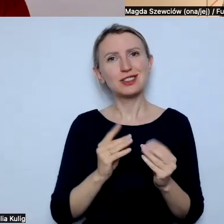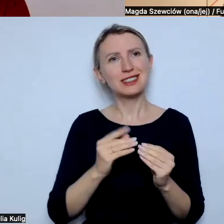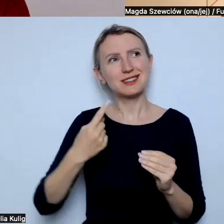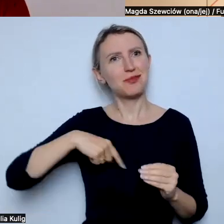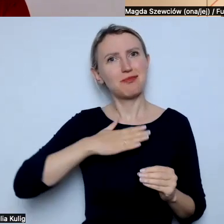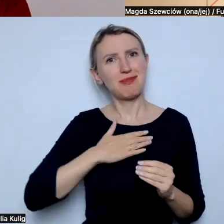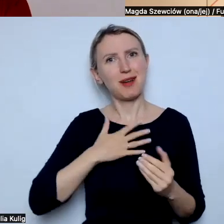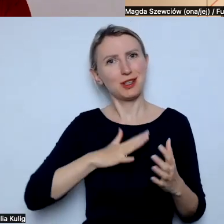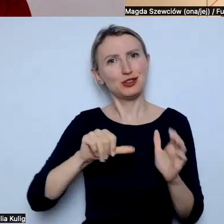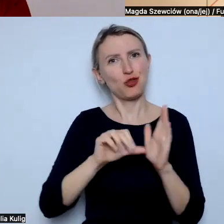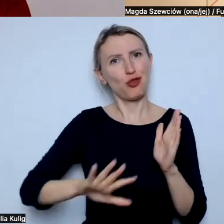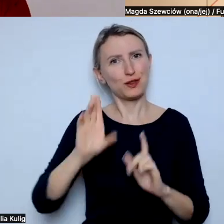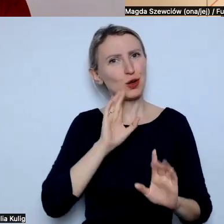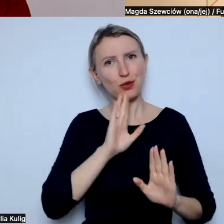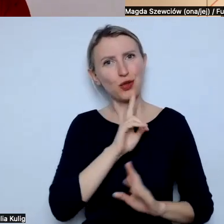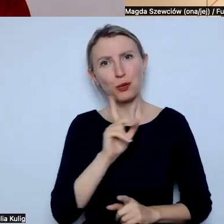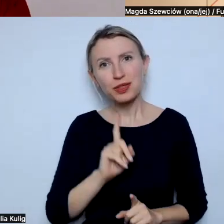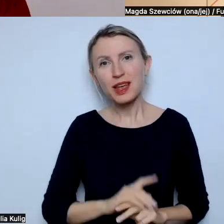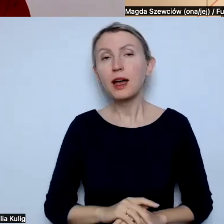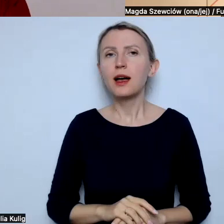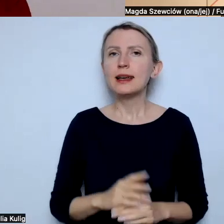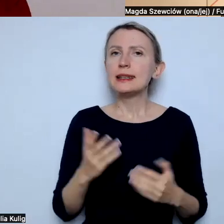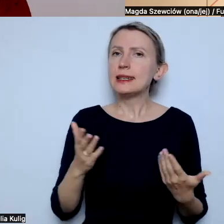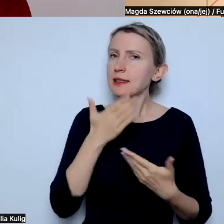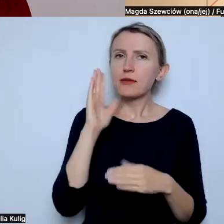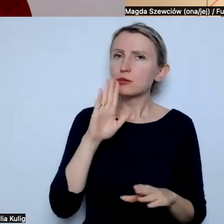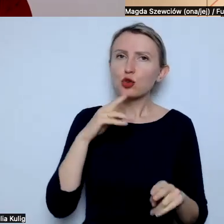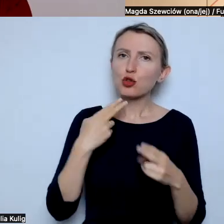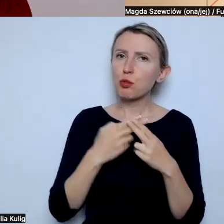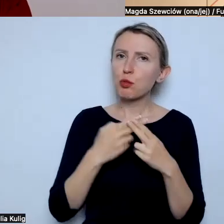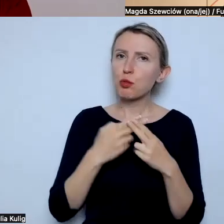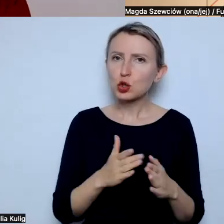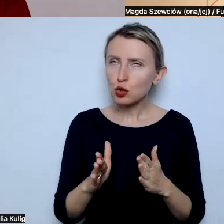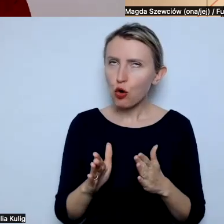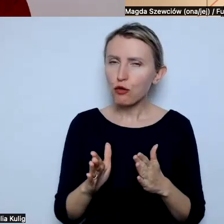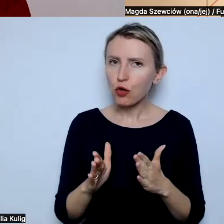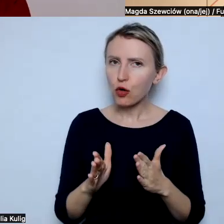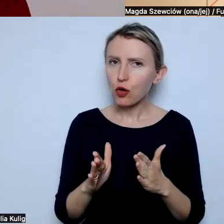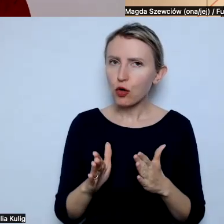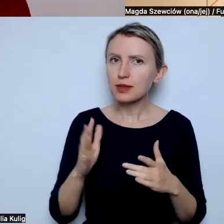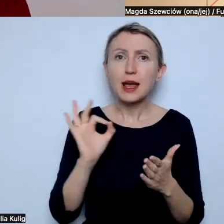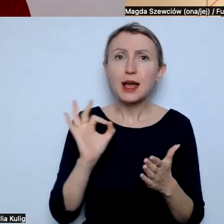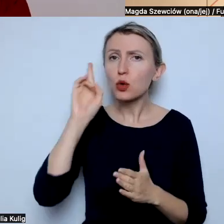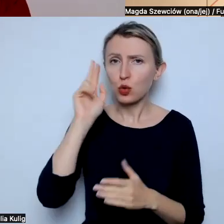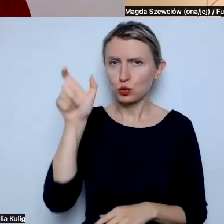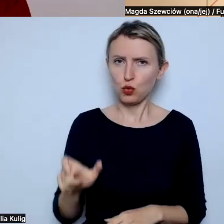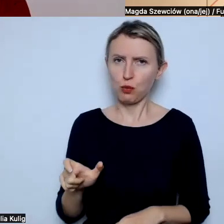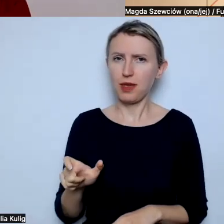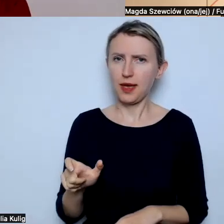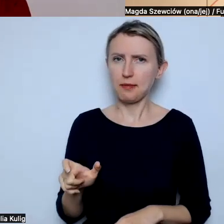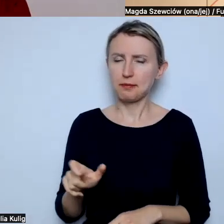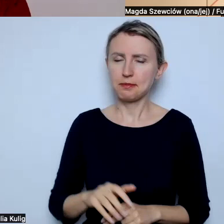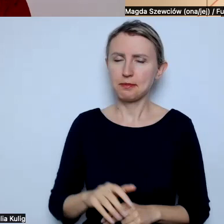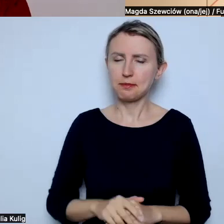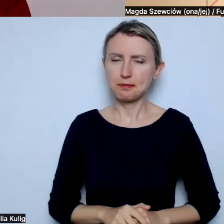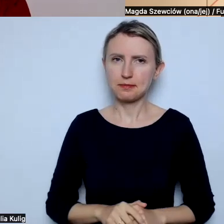takim otoczeniu. Nie wiem, czy mam na to rozwiązanie, na pewno mam rozumienie w znaczeniu, że na pewno rozumiem